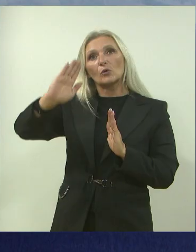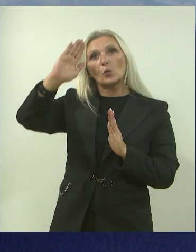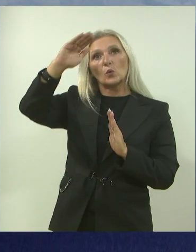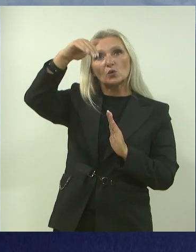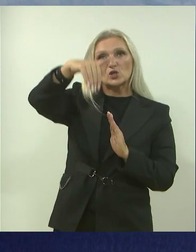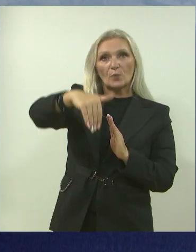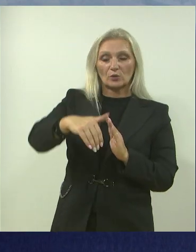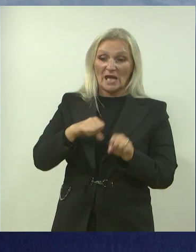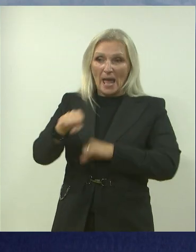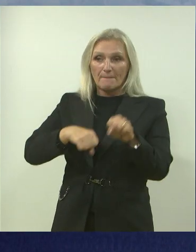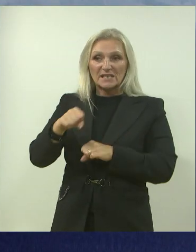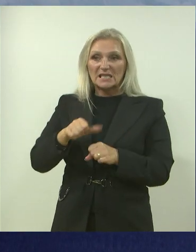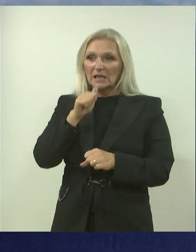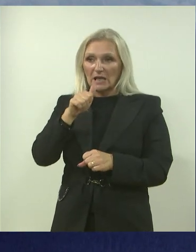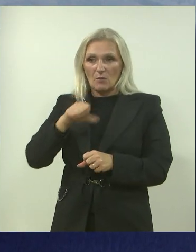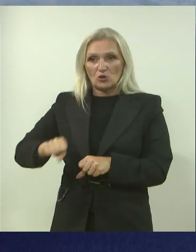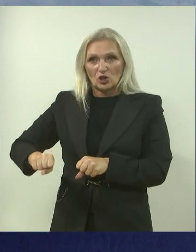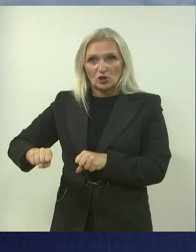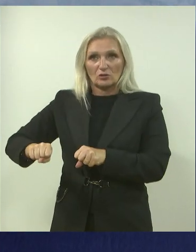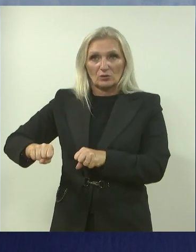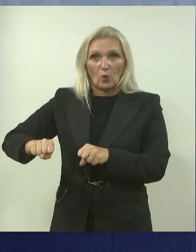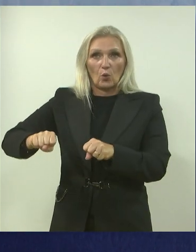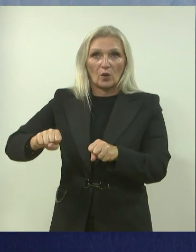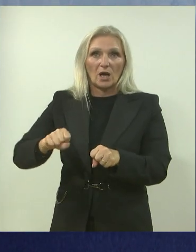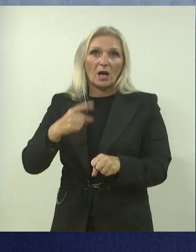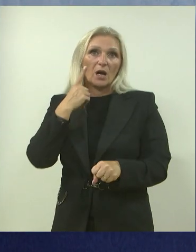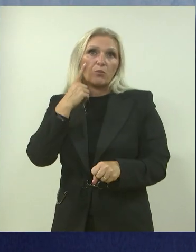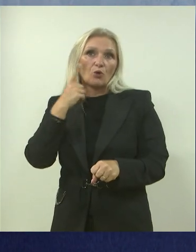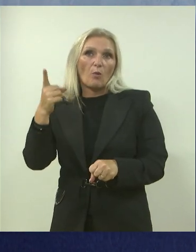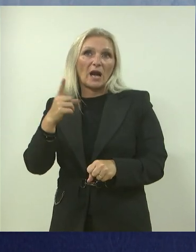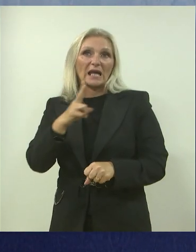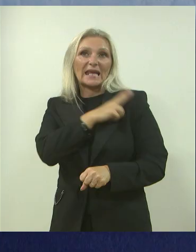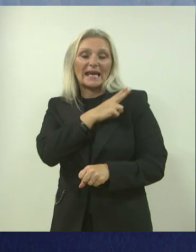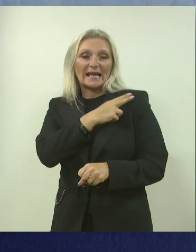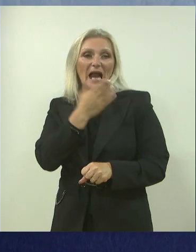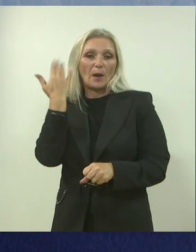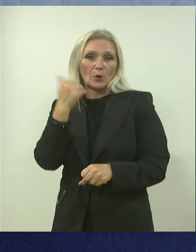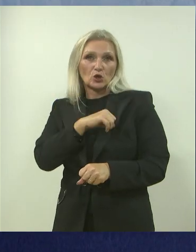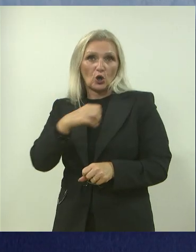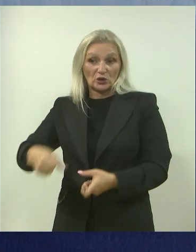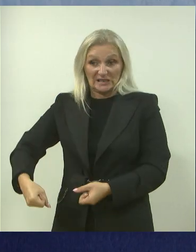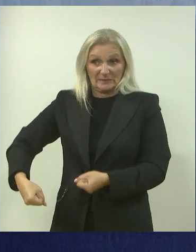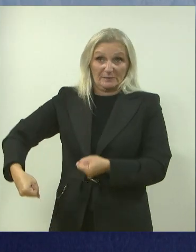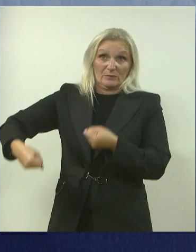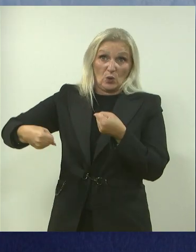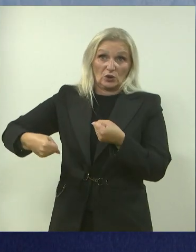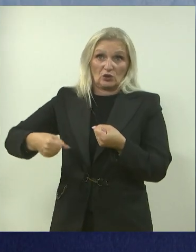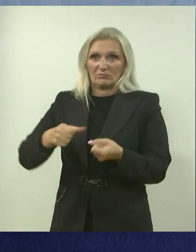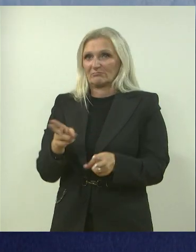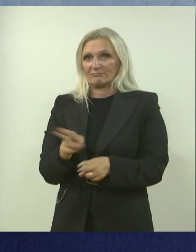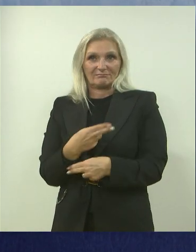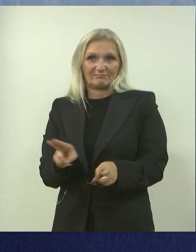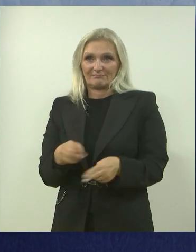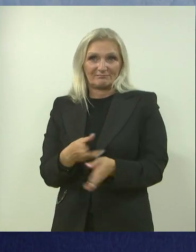Vi taj bicikler ne možete gurati, ko god probao, probali su generali u Kninu prošle godine, ga podić, ja ga ne mogu podić,